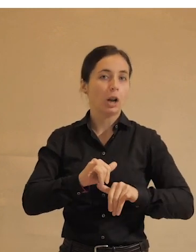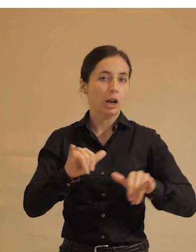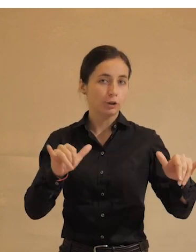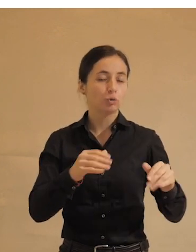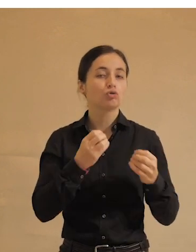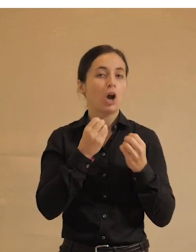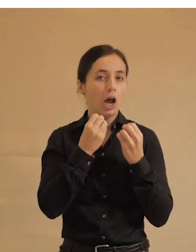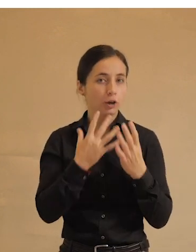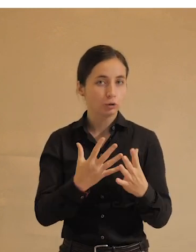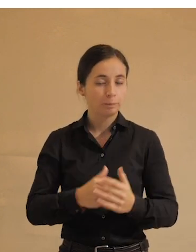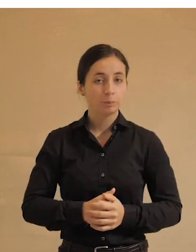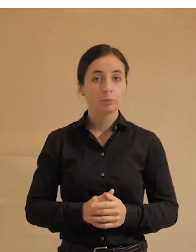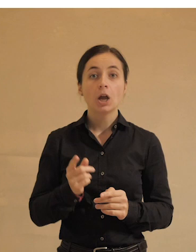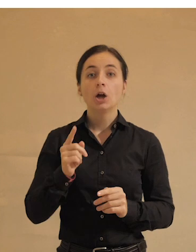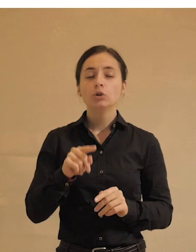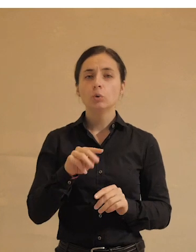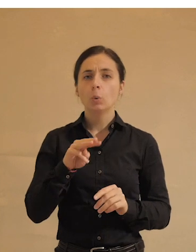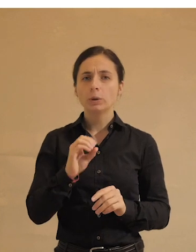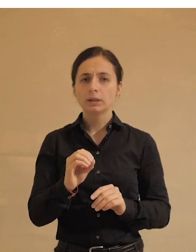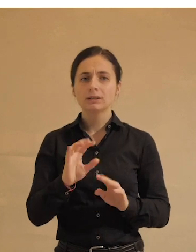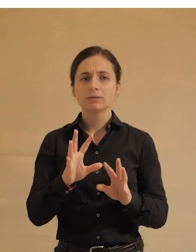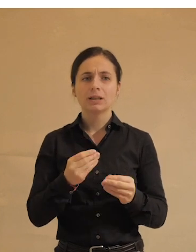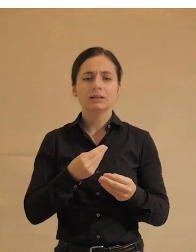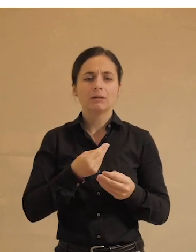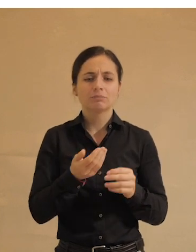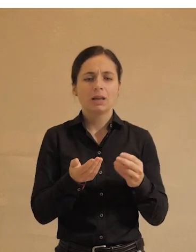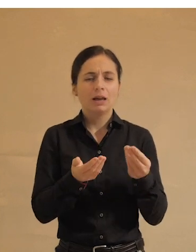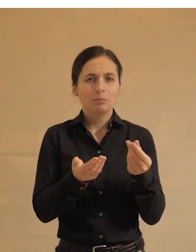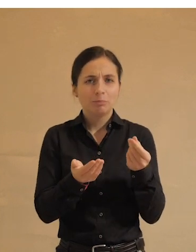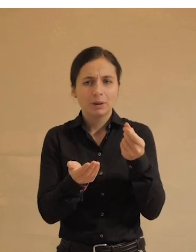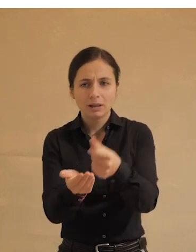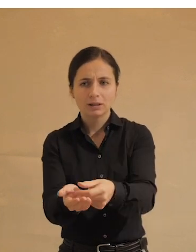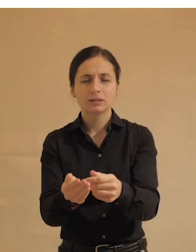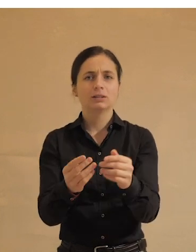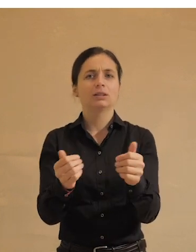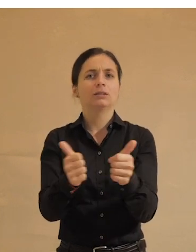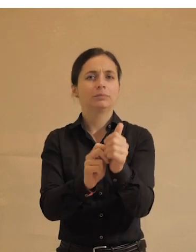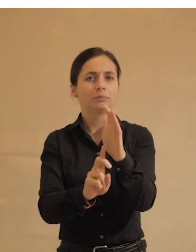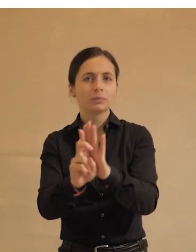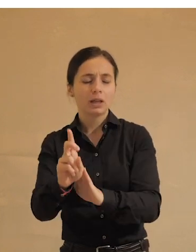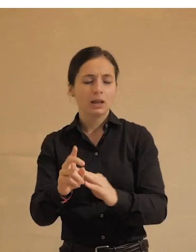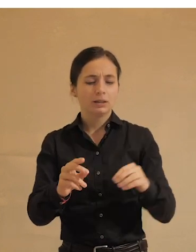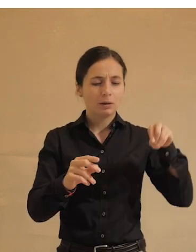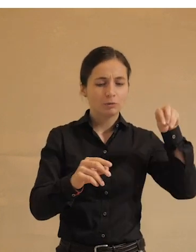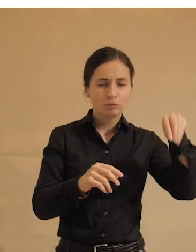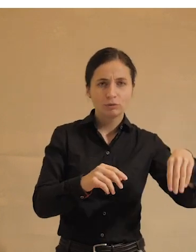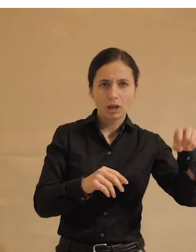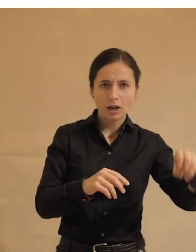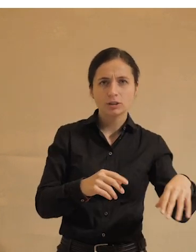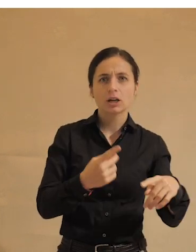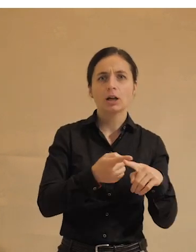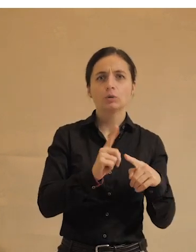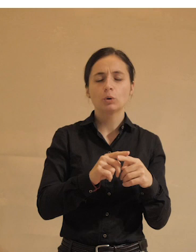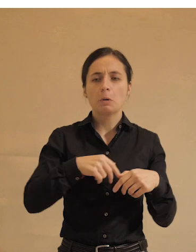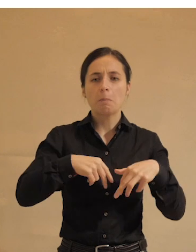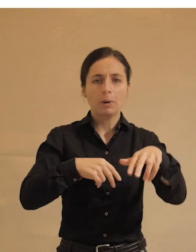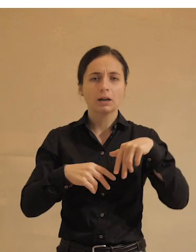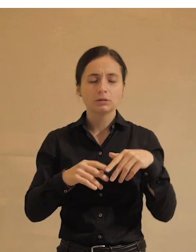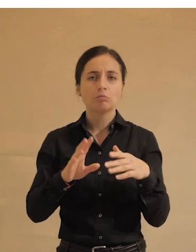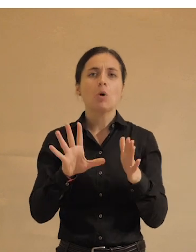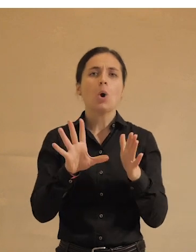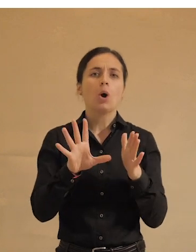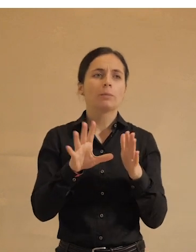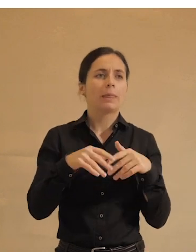достаточно хорошо. То есть всякая подача милостыни нищим, покладение денежки в ящик каких-то проходимцев, которые ходят по